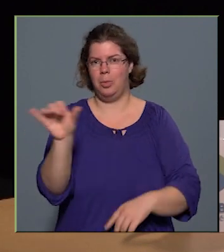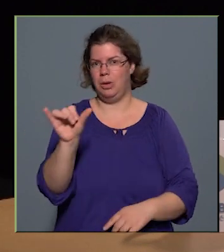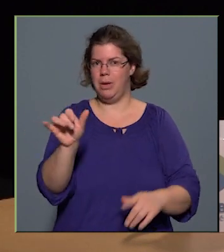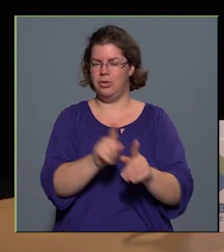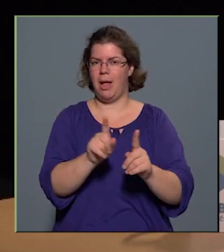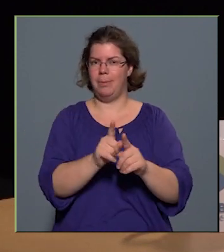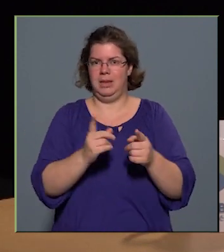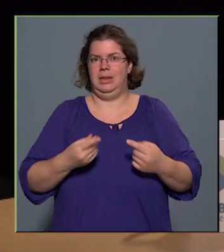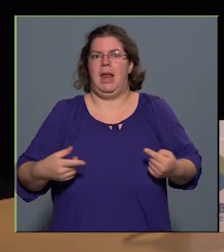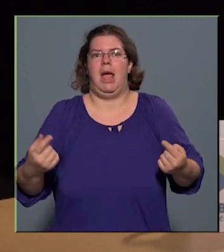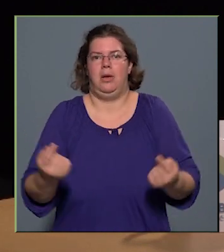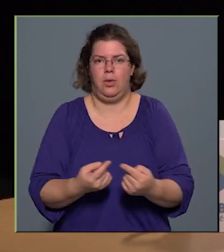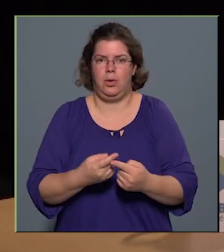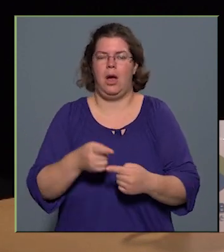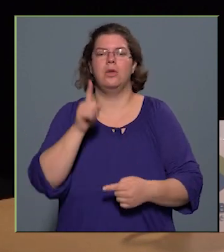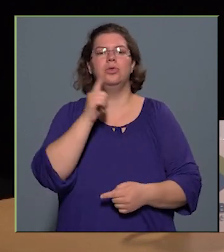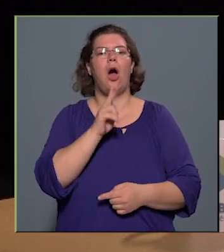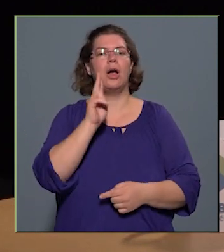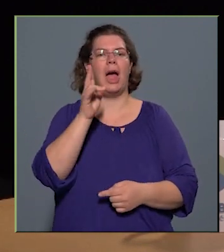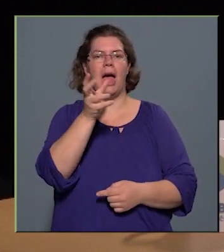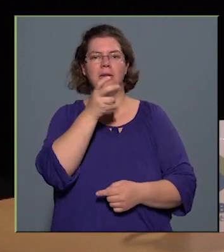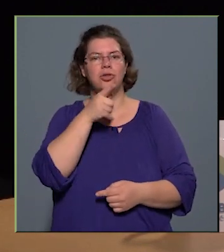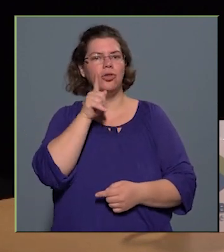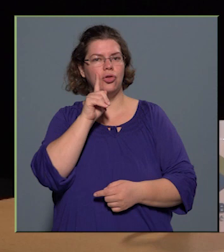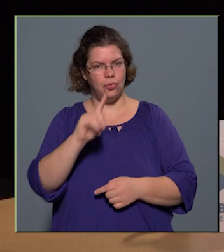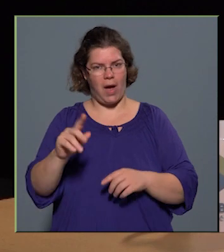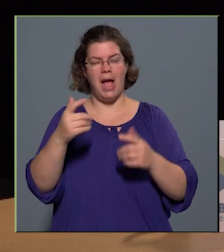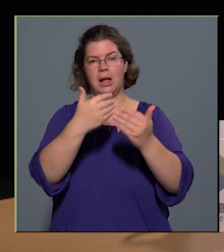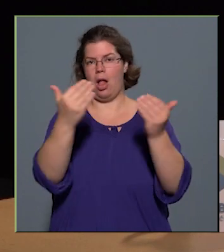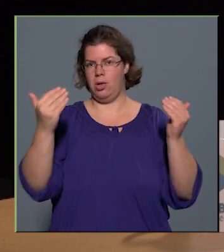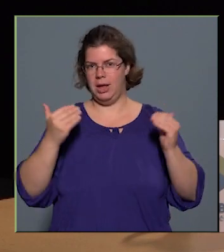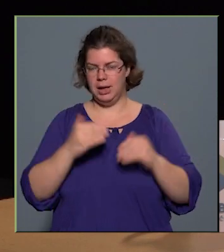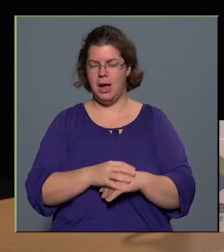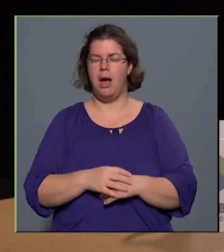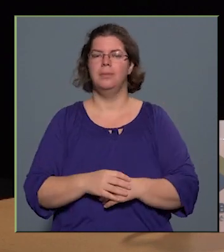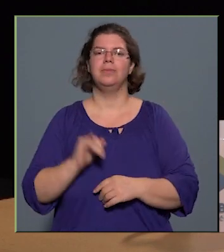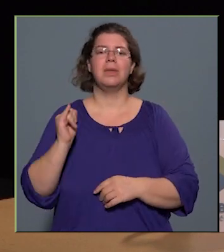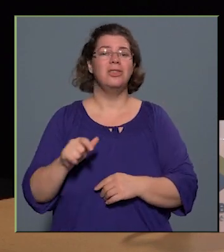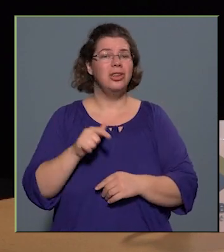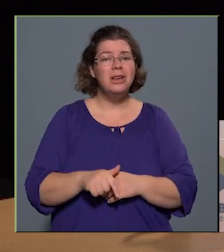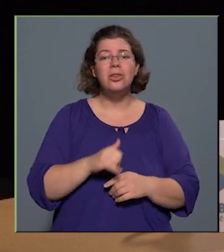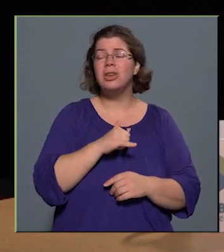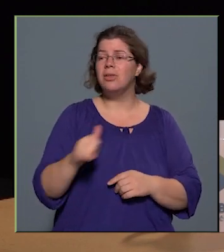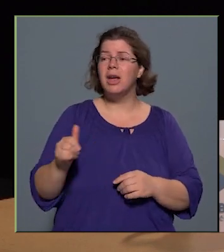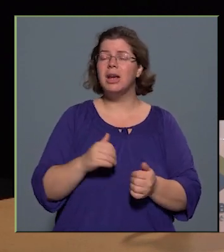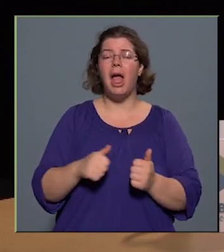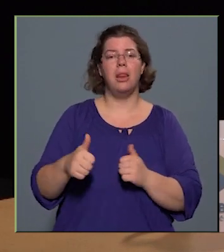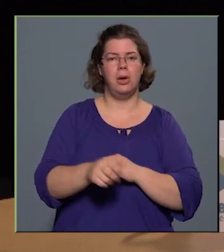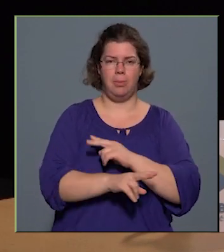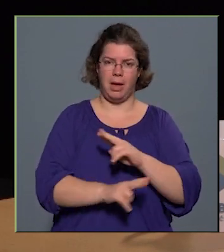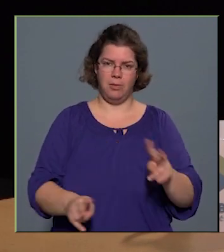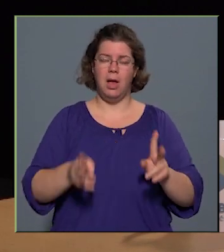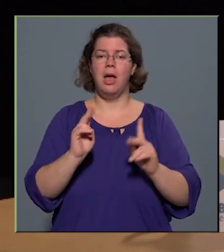mint nekünk a Takács István Galéria, és itt is évekre előre meg vannak, hogy kik